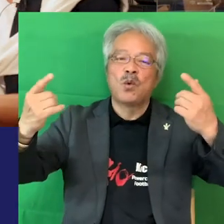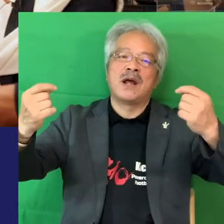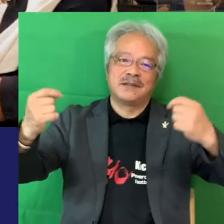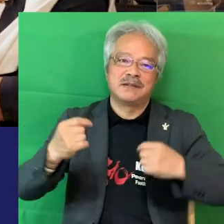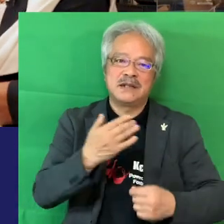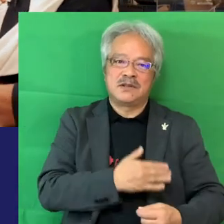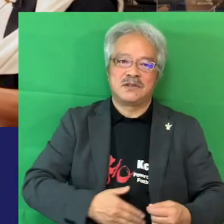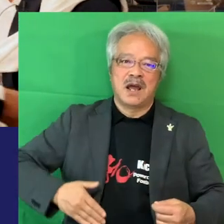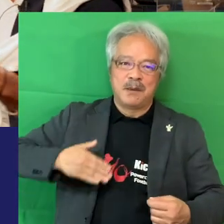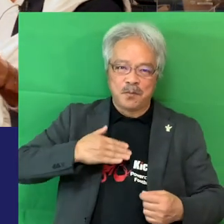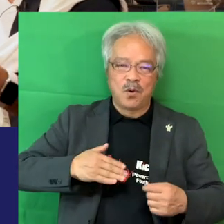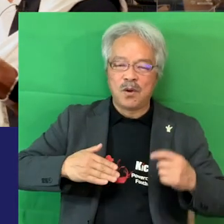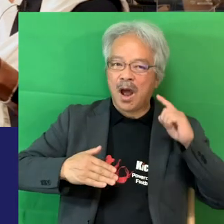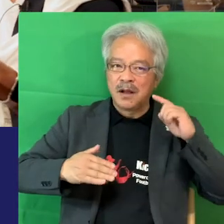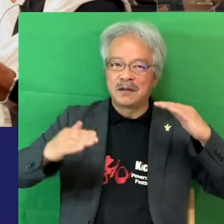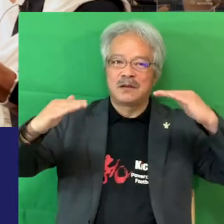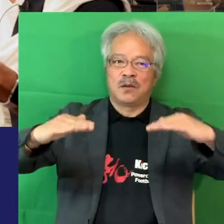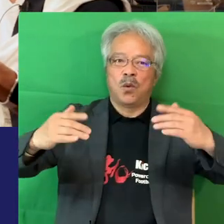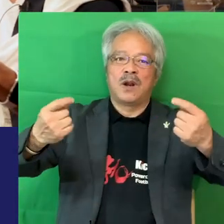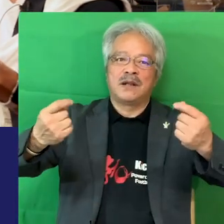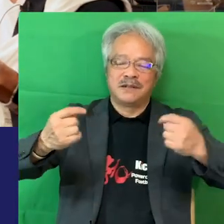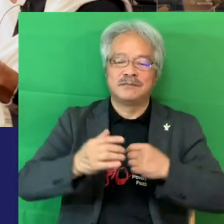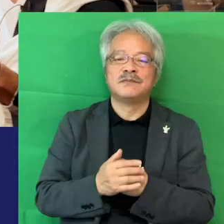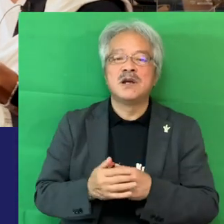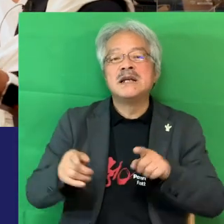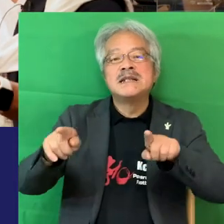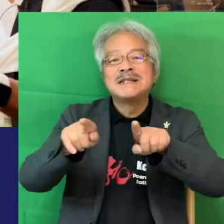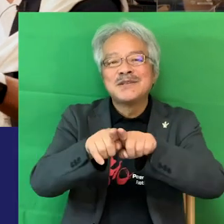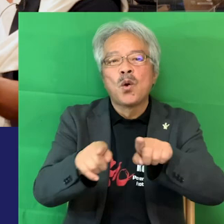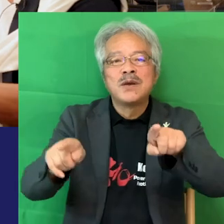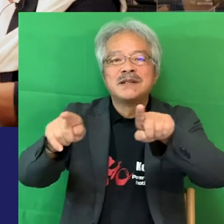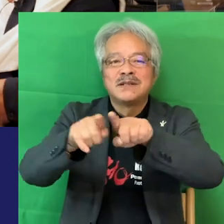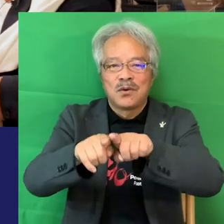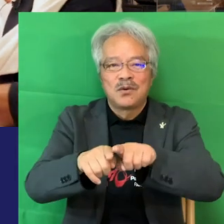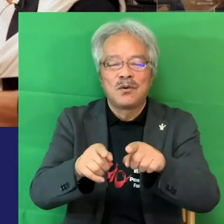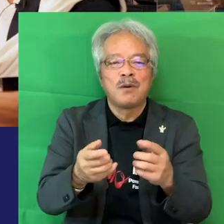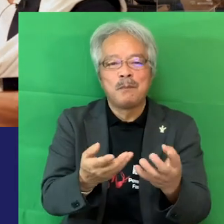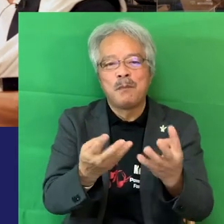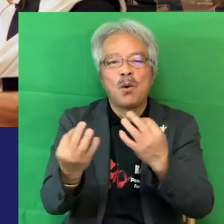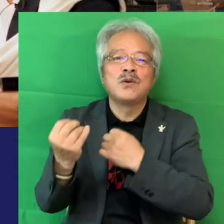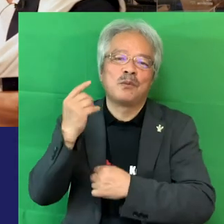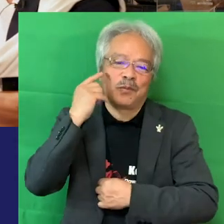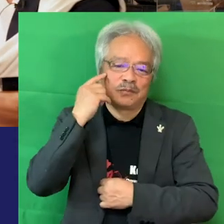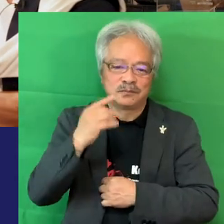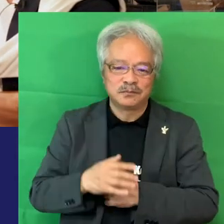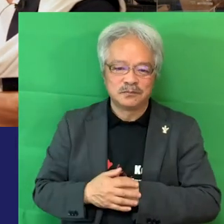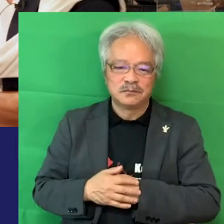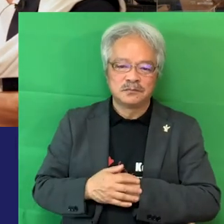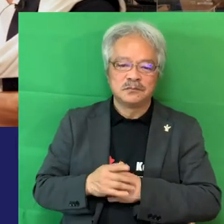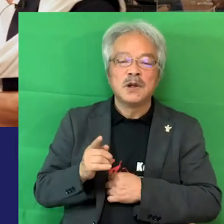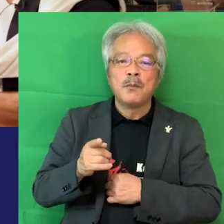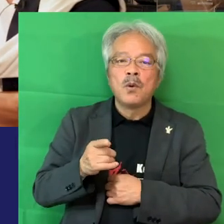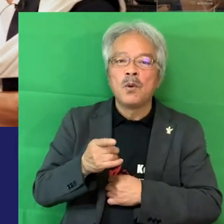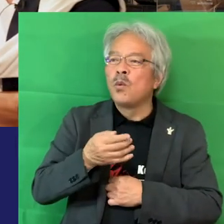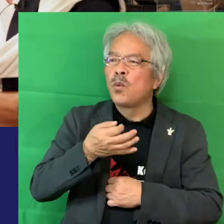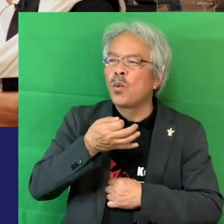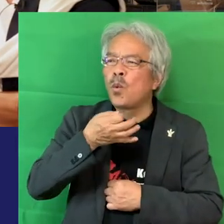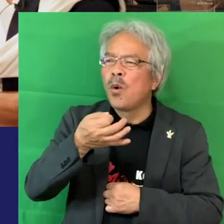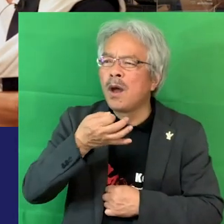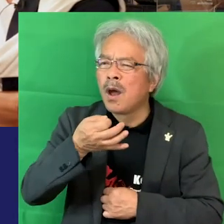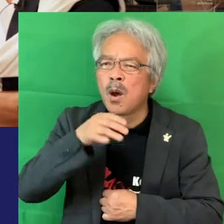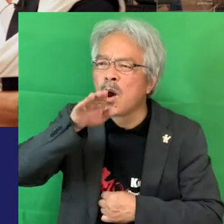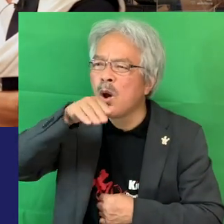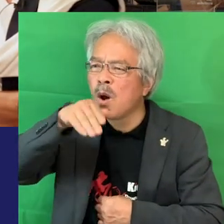なものもそんな変わらないだから結構一緒になってやってることが一番多いかもしれないただ声掛けできないでしょチーム